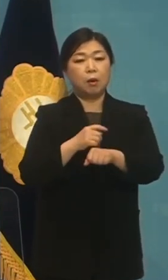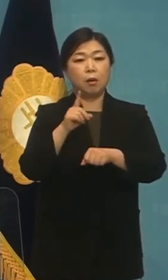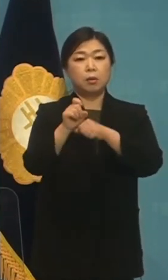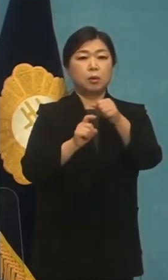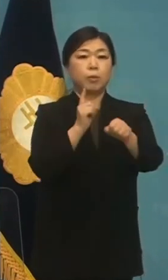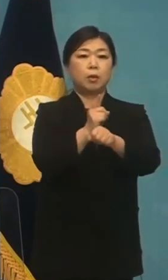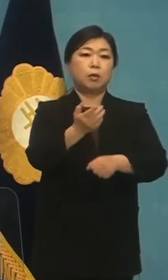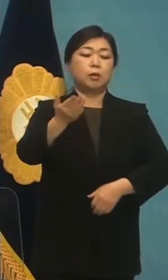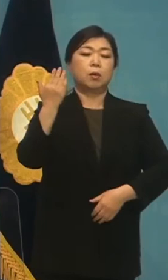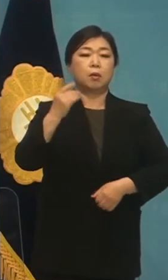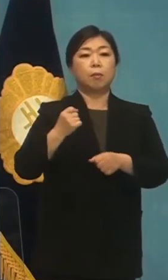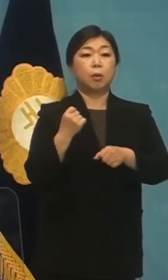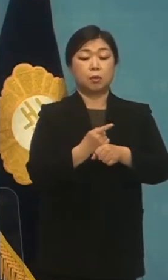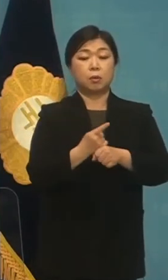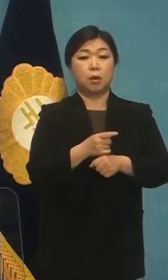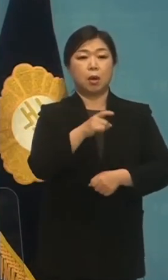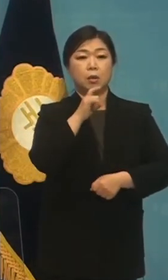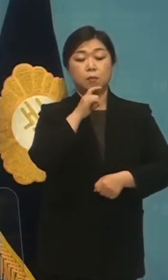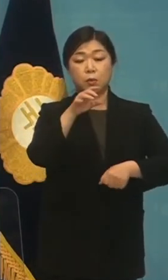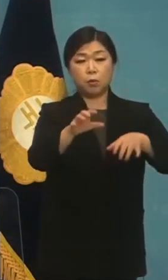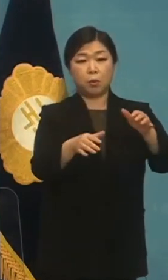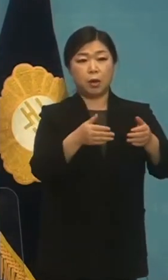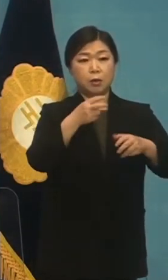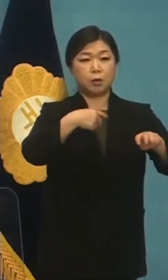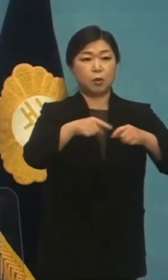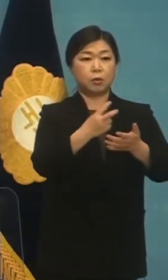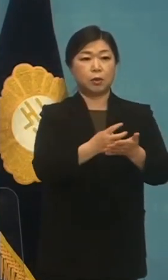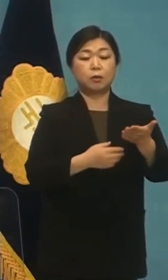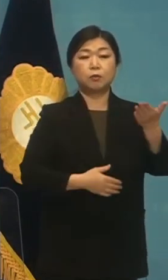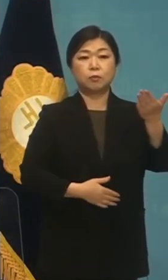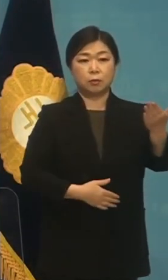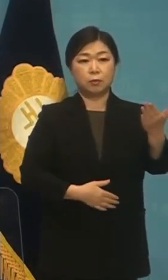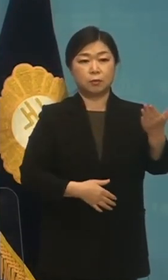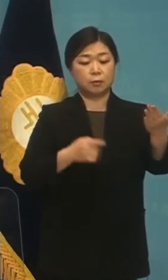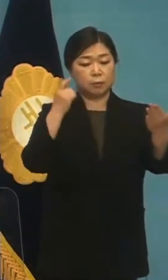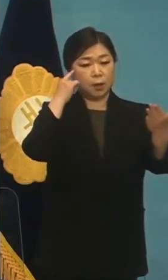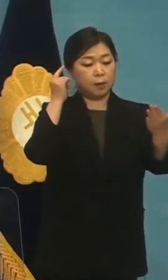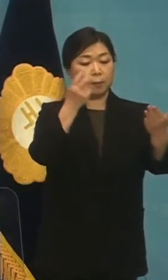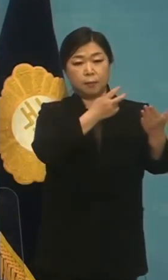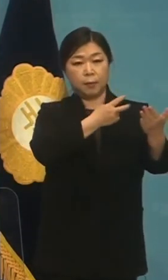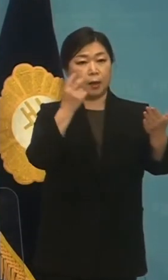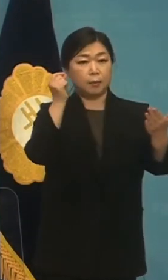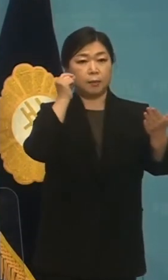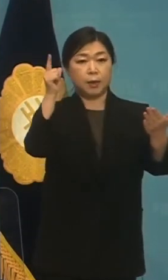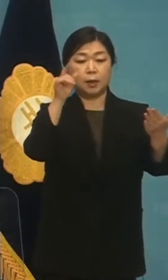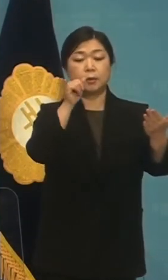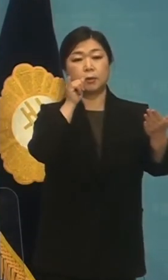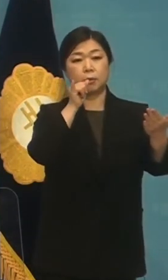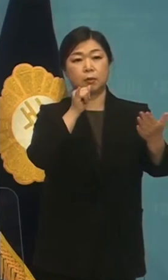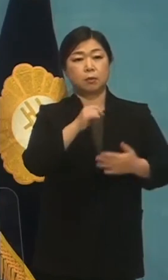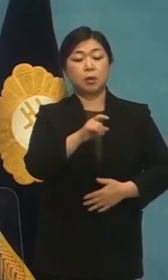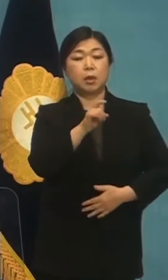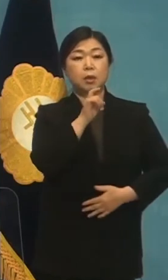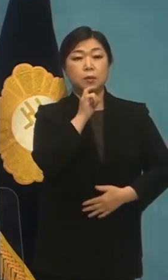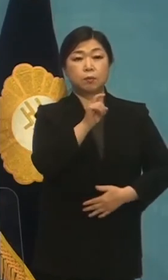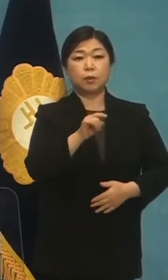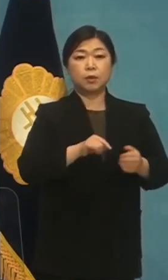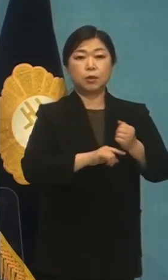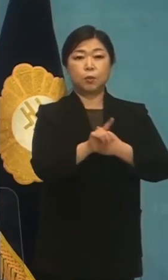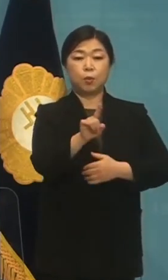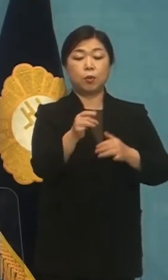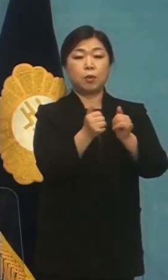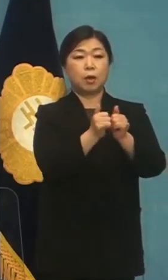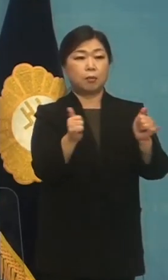10분 동네 정책을 제시한 서울은 성년 지명이 있었던 겁니다. 10분이라 사람들이